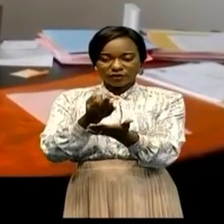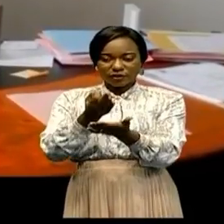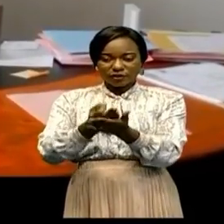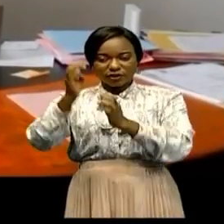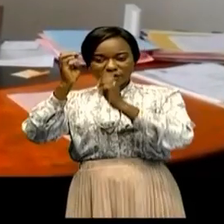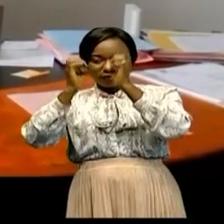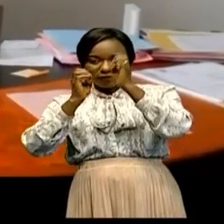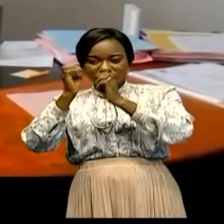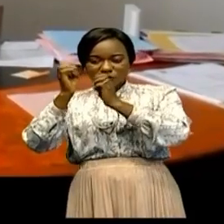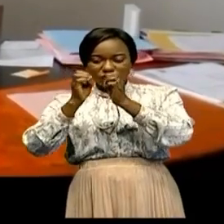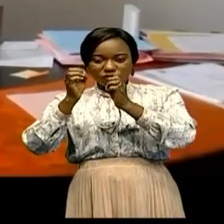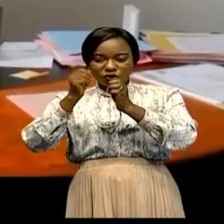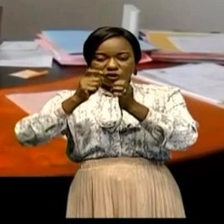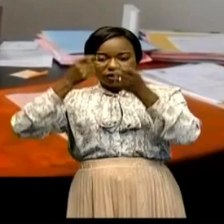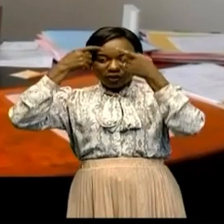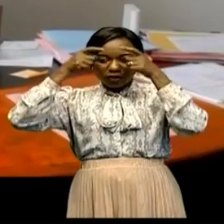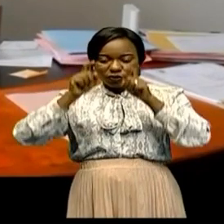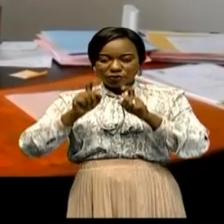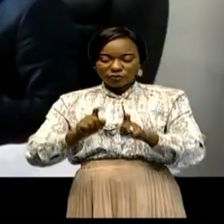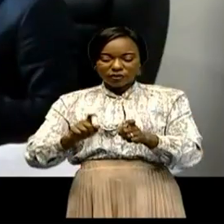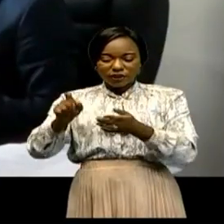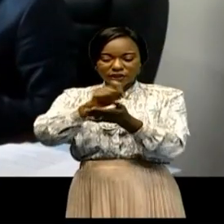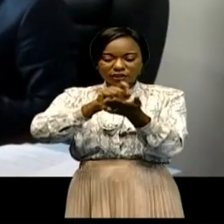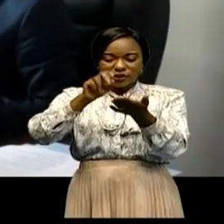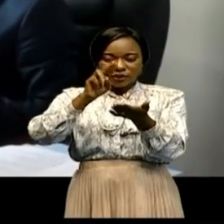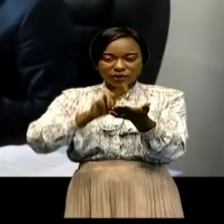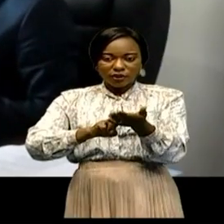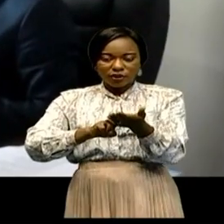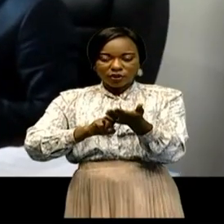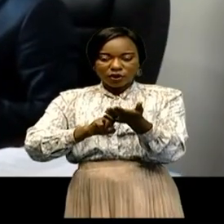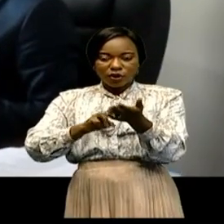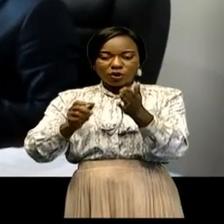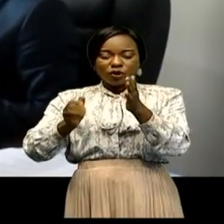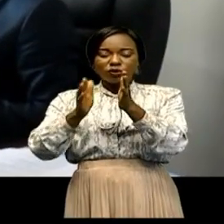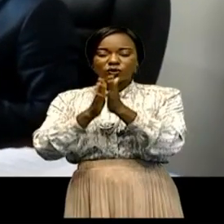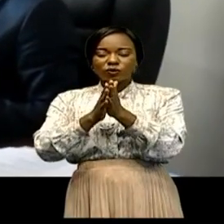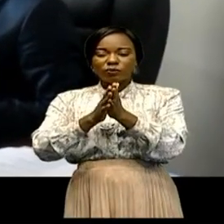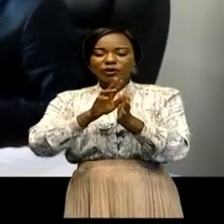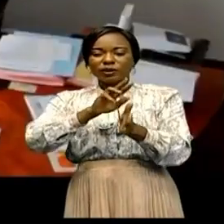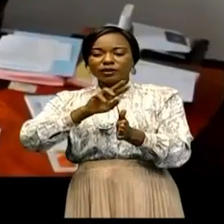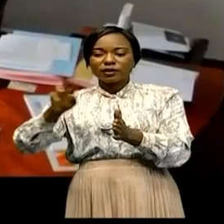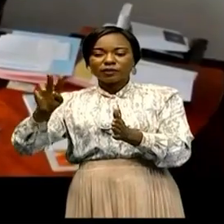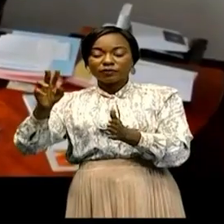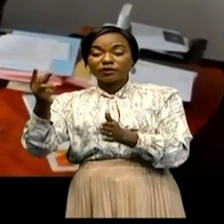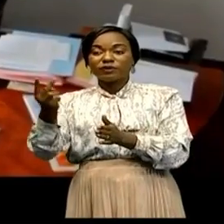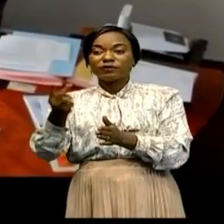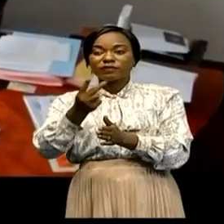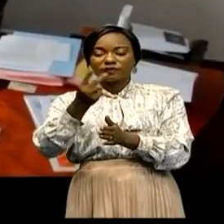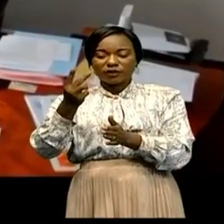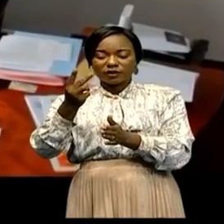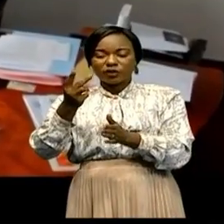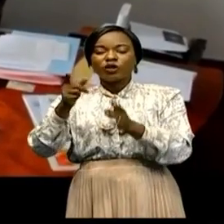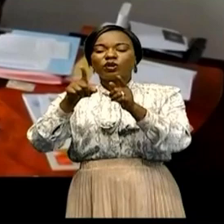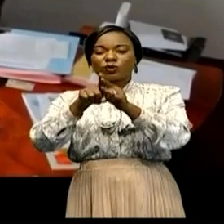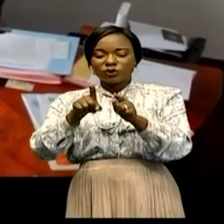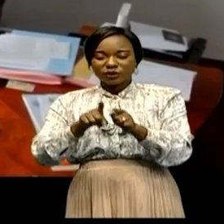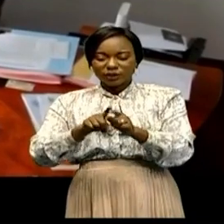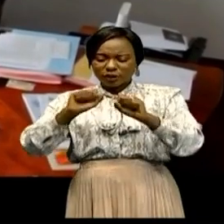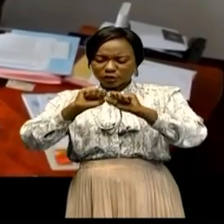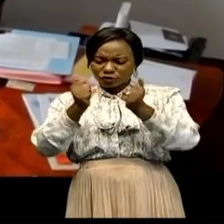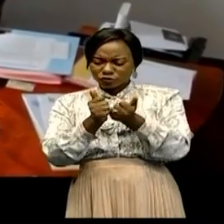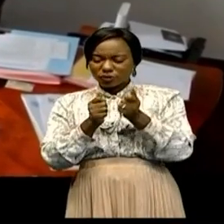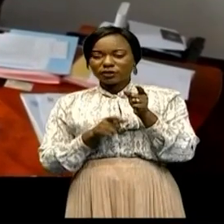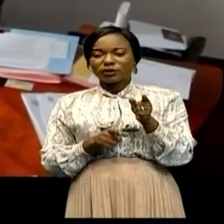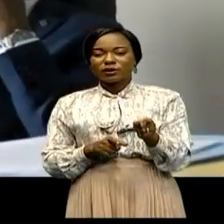du contrat de service signé en octobre 2020 avec la société Le COSEM. Il en ressort que cette société